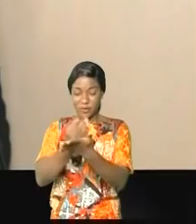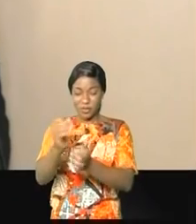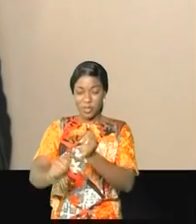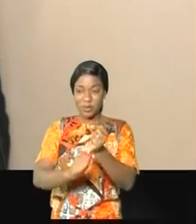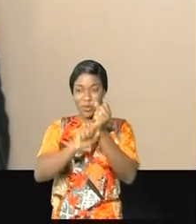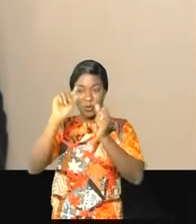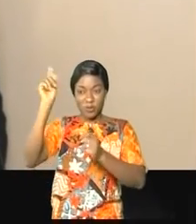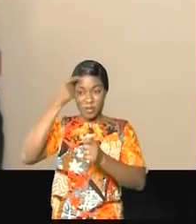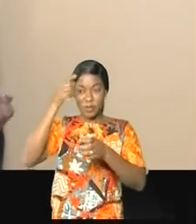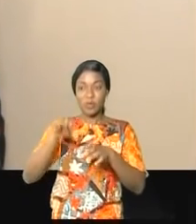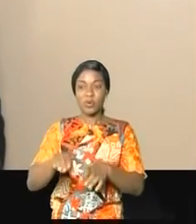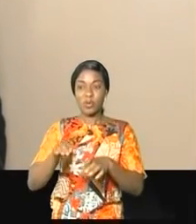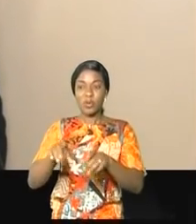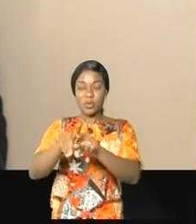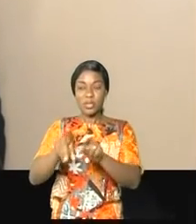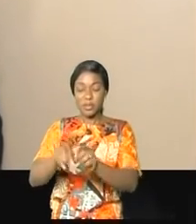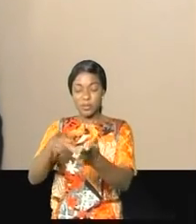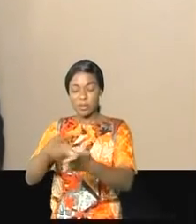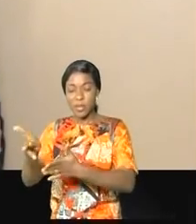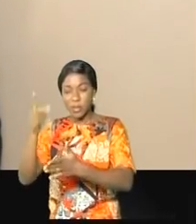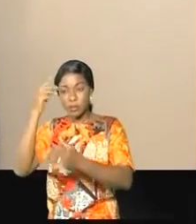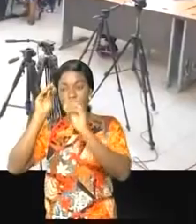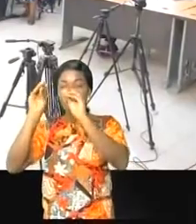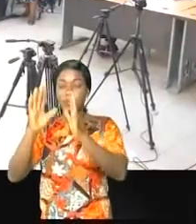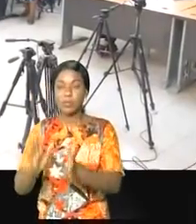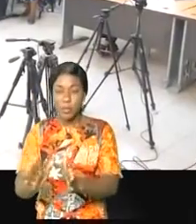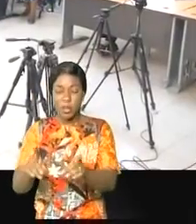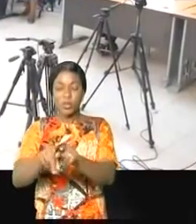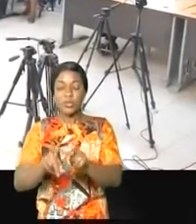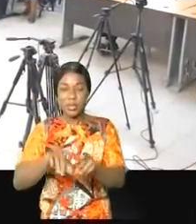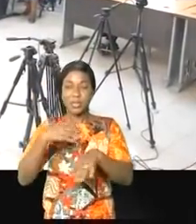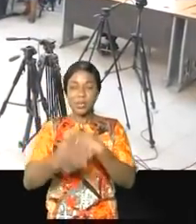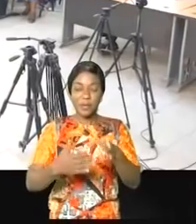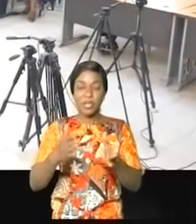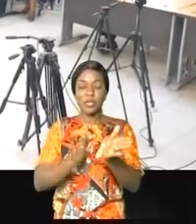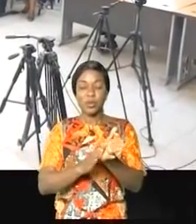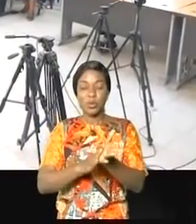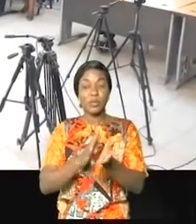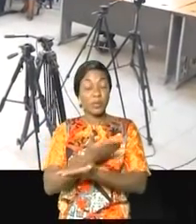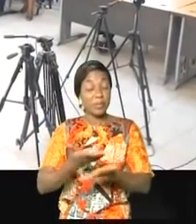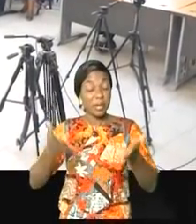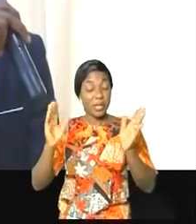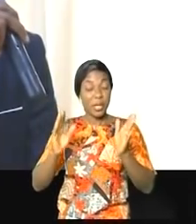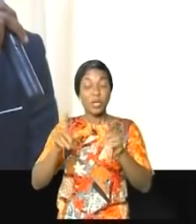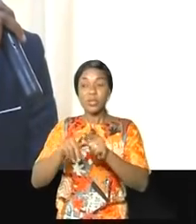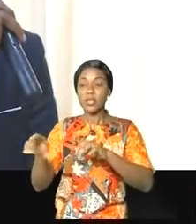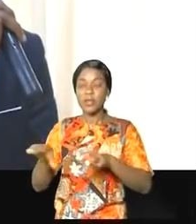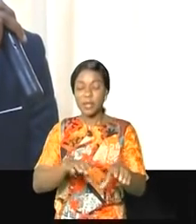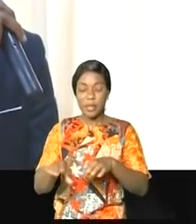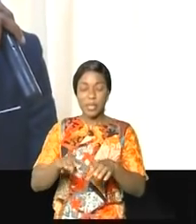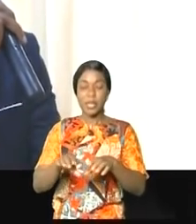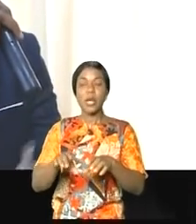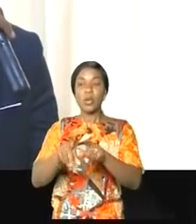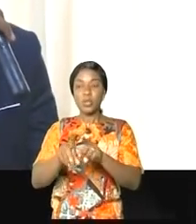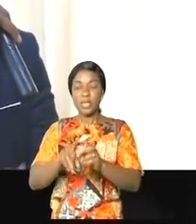congolais et dans le paiement de salaire des enseignants et les fonctionnements des écoles primaires, mais pas le financement des activités en